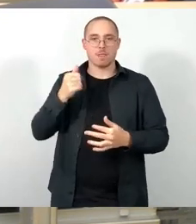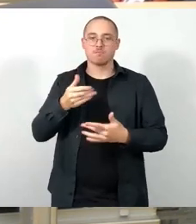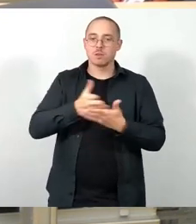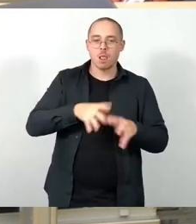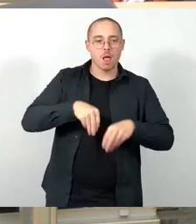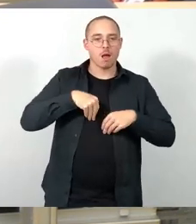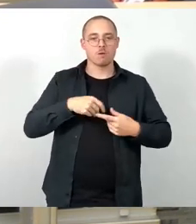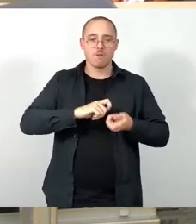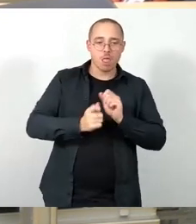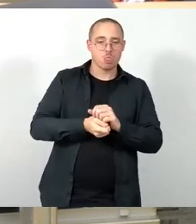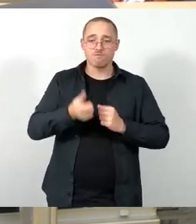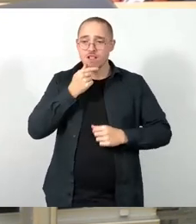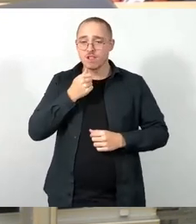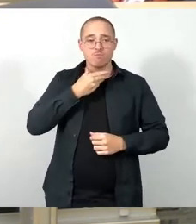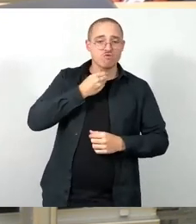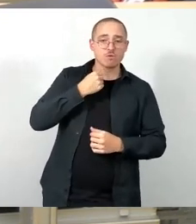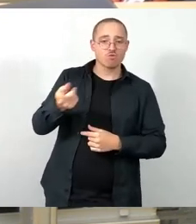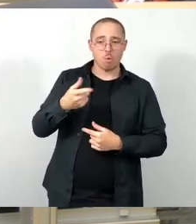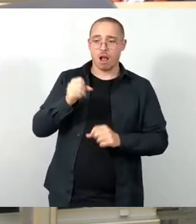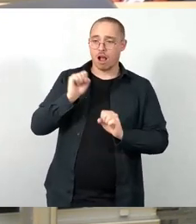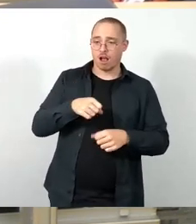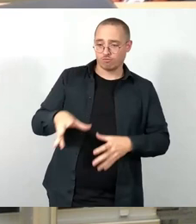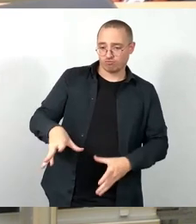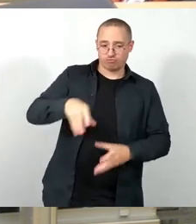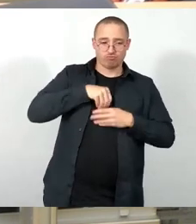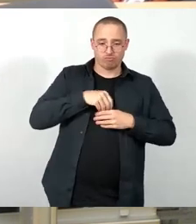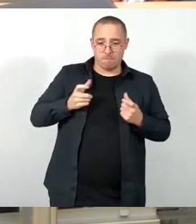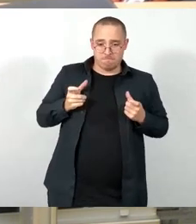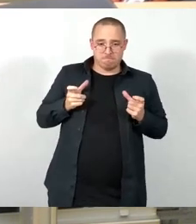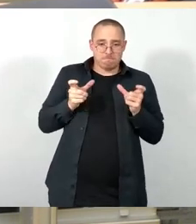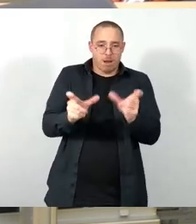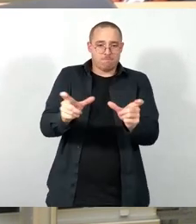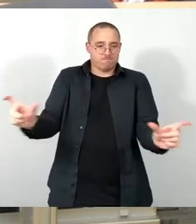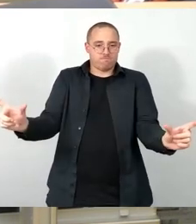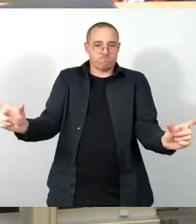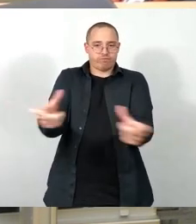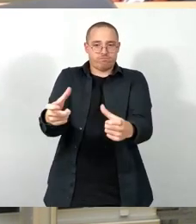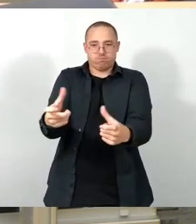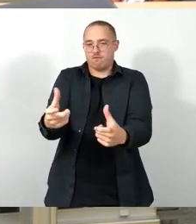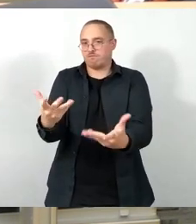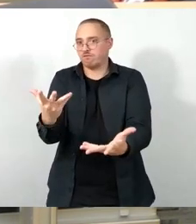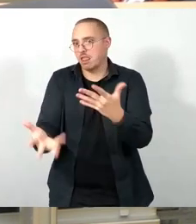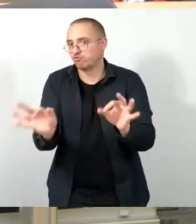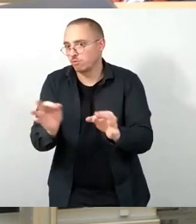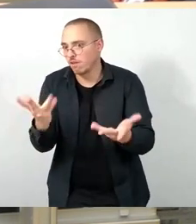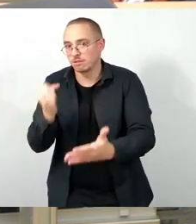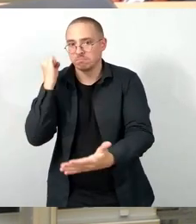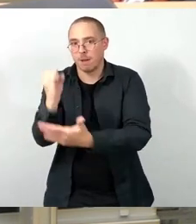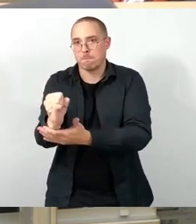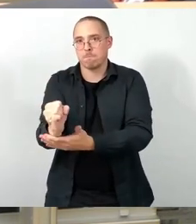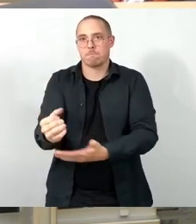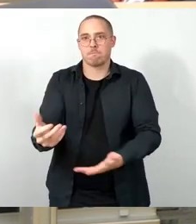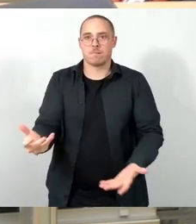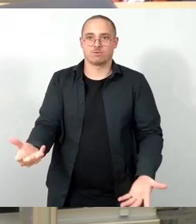eingefangen, ausgebremst und schlimmstenfalls abgetötet wird. Selbst wenn es anders wäre und die organisierende